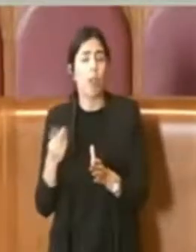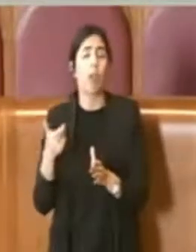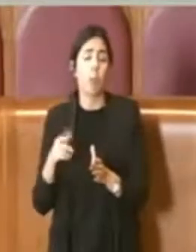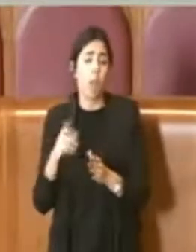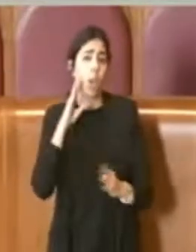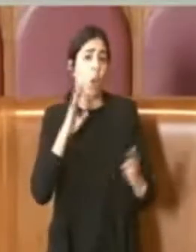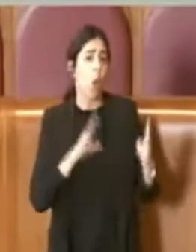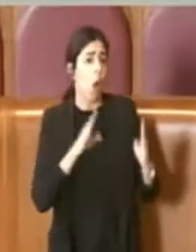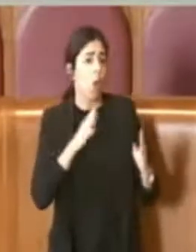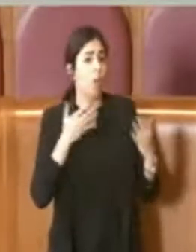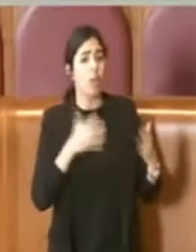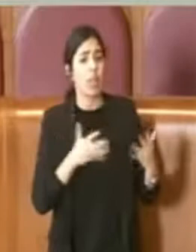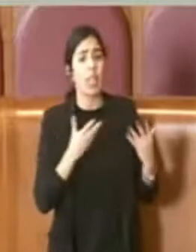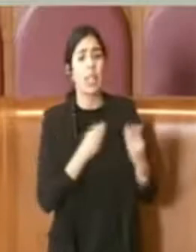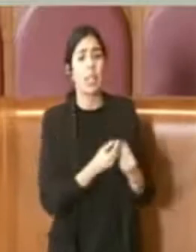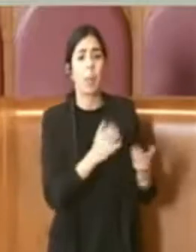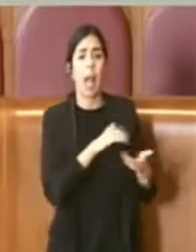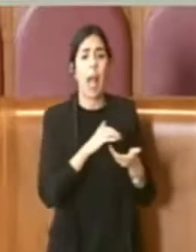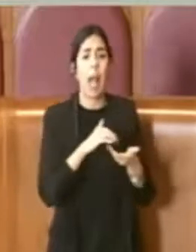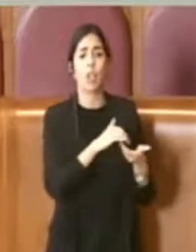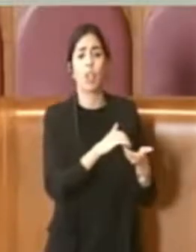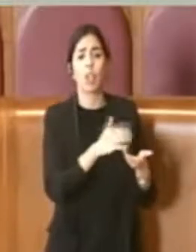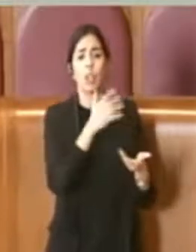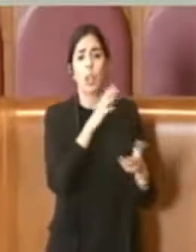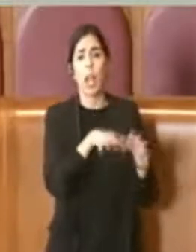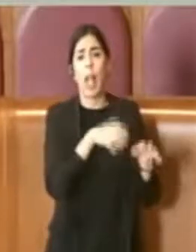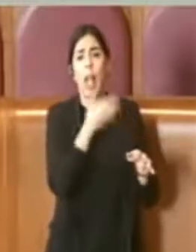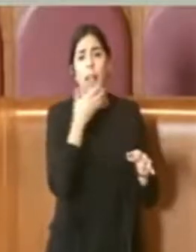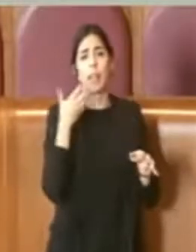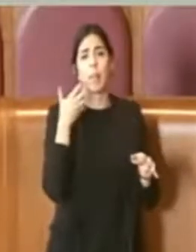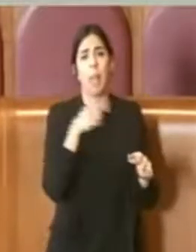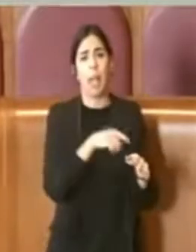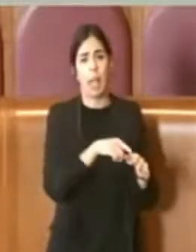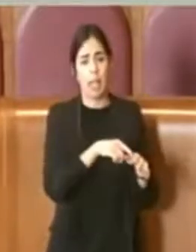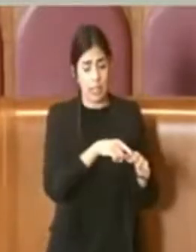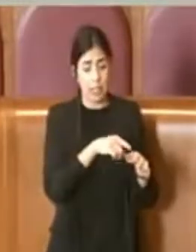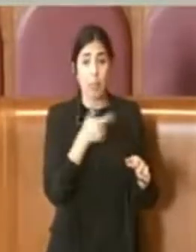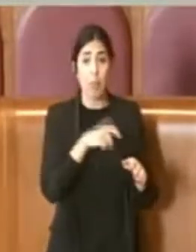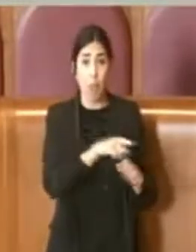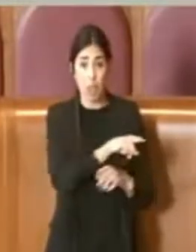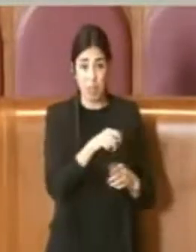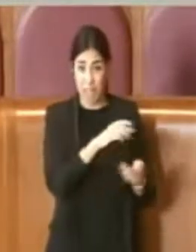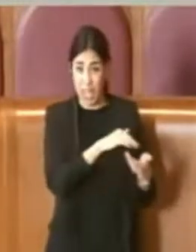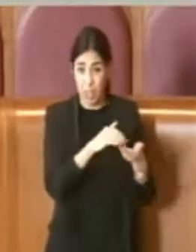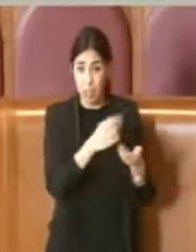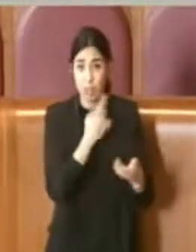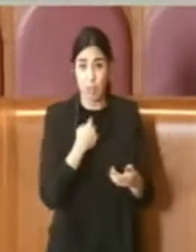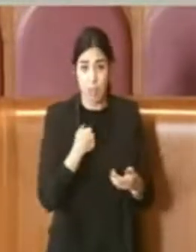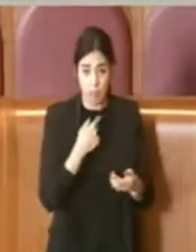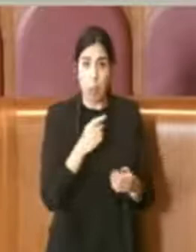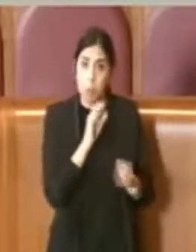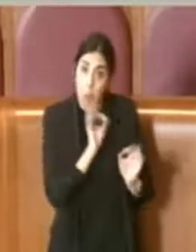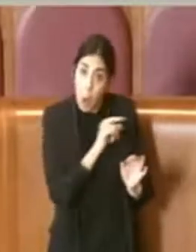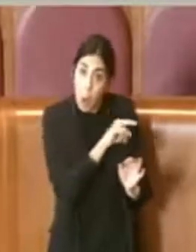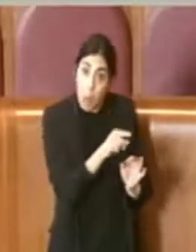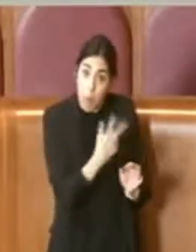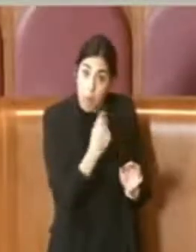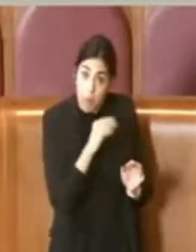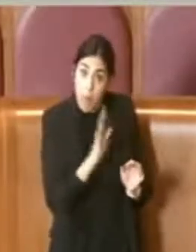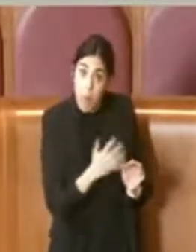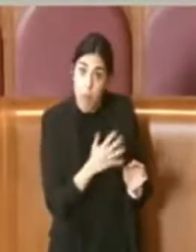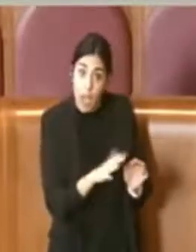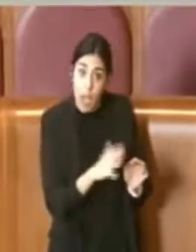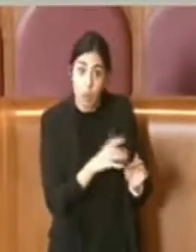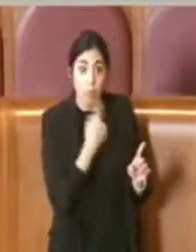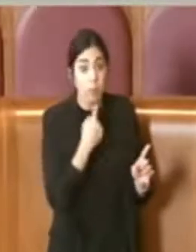associazioni degli animalisti. Perché ci hanno detto, guardate, ma ce l'hanno detto proprio loro, guardate che se